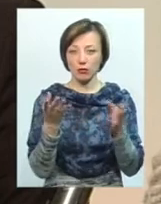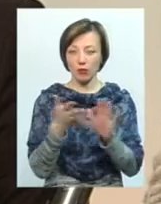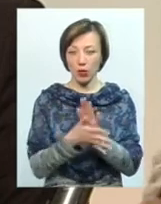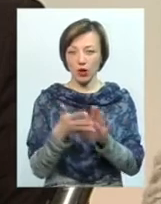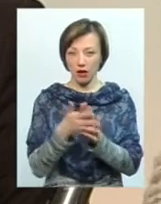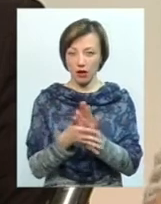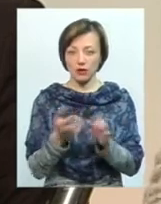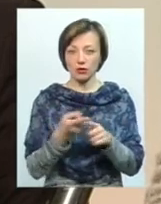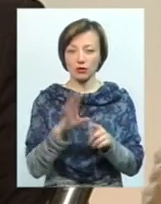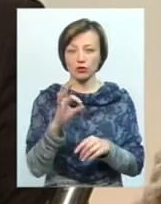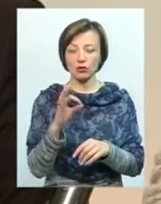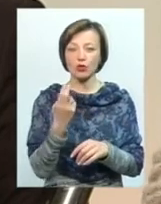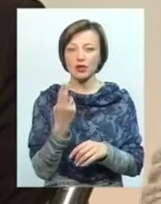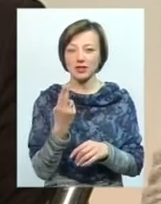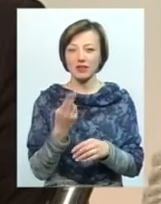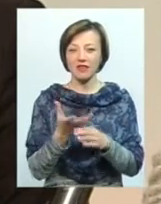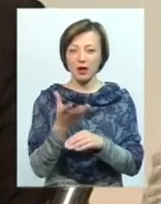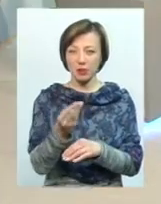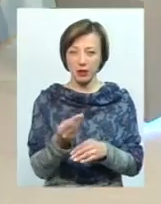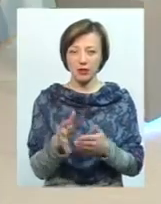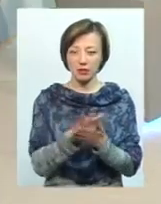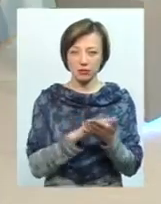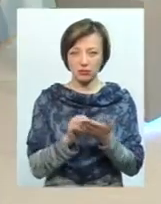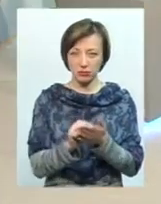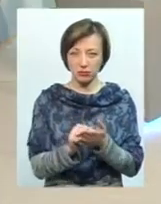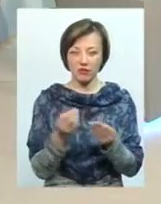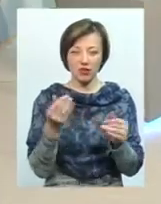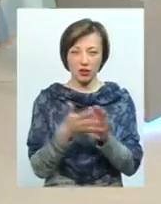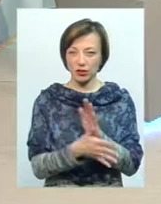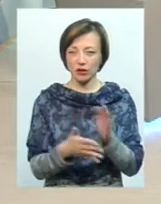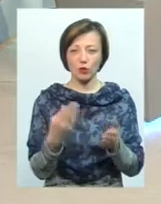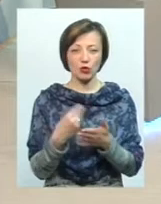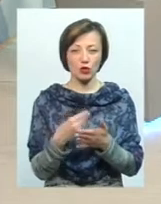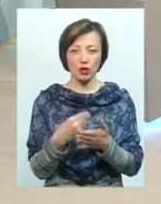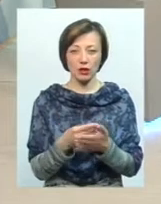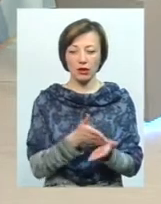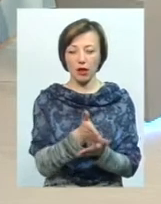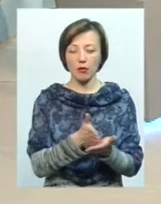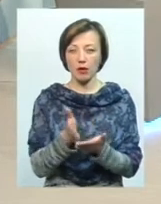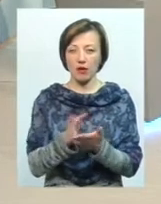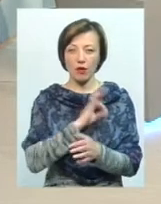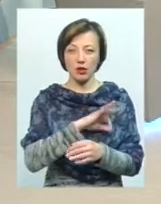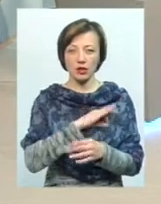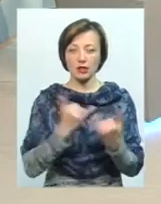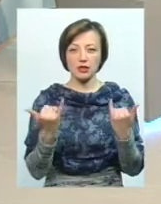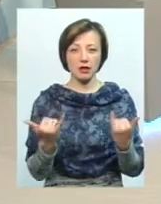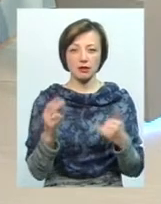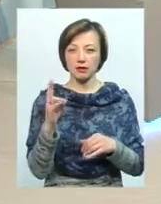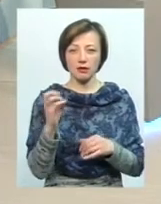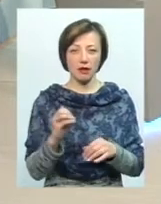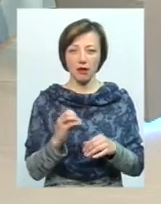говорити про те, що соціалка його, ну, з'їдає. Нас бюджет і напрямки використання, вони зараз не